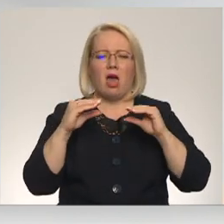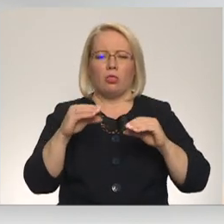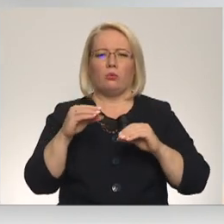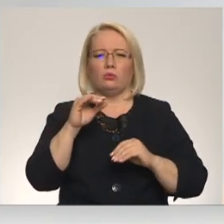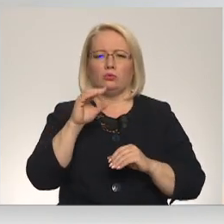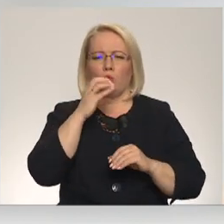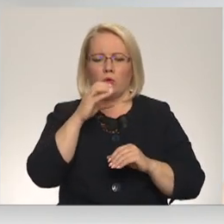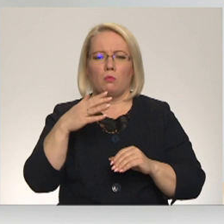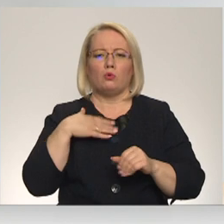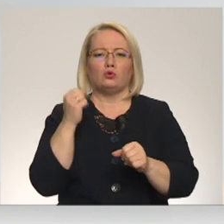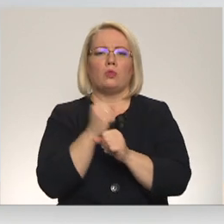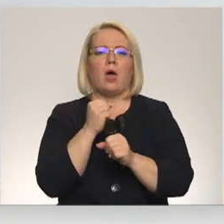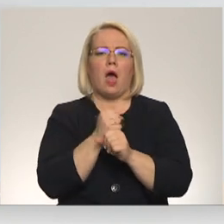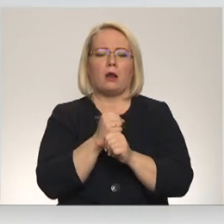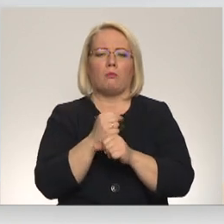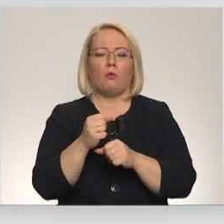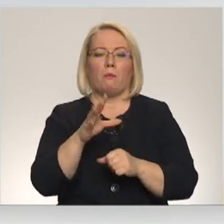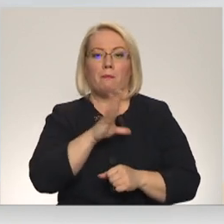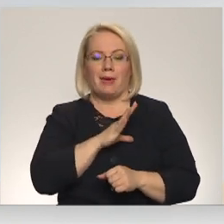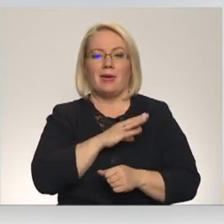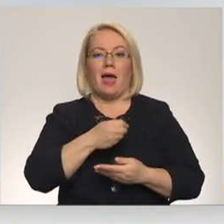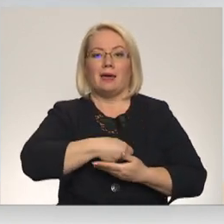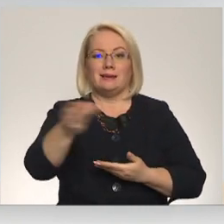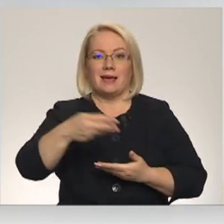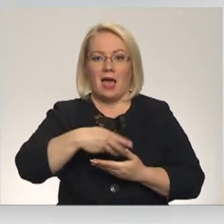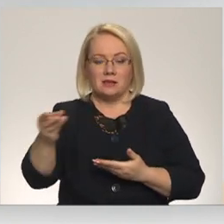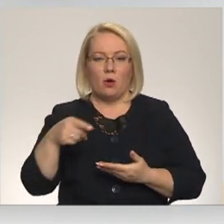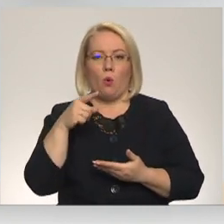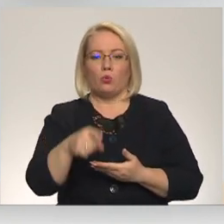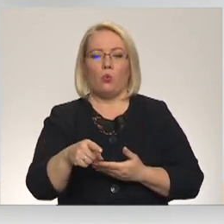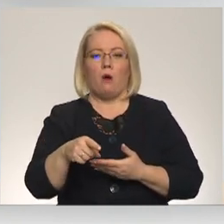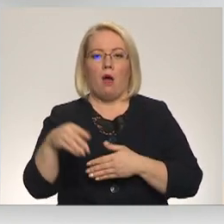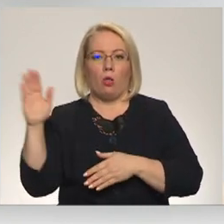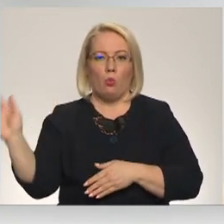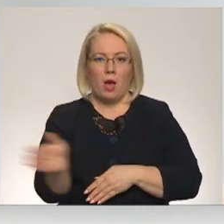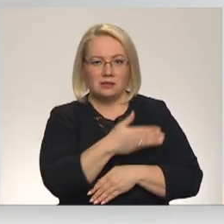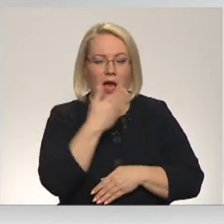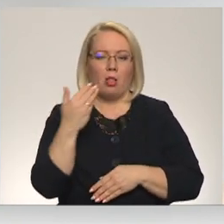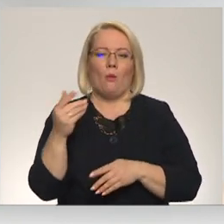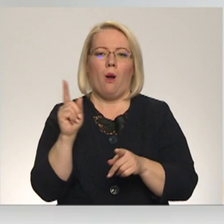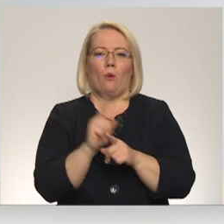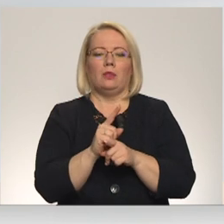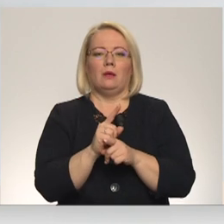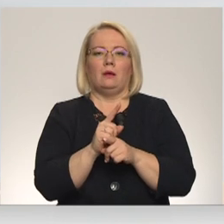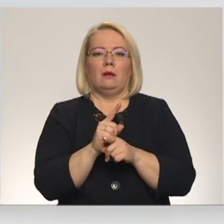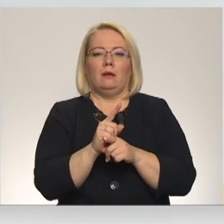noskalotis ir kaisīto materiālu noskalot, arī rievas,